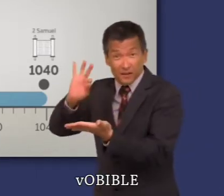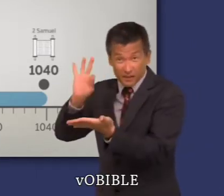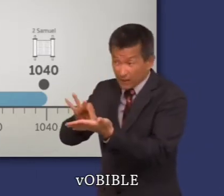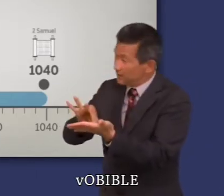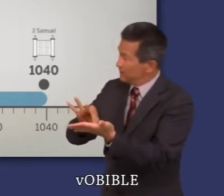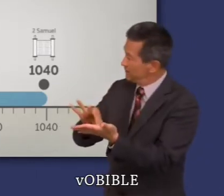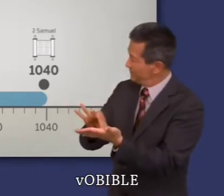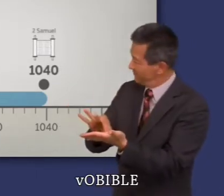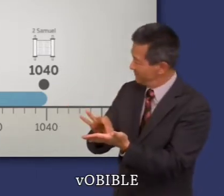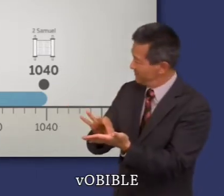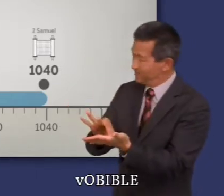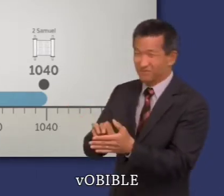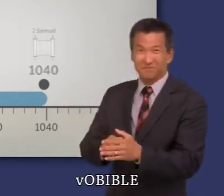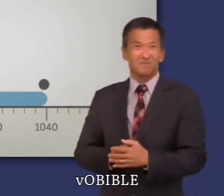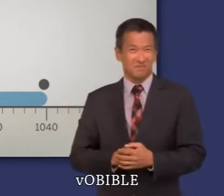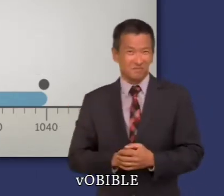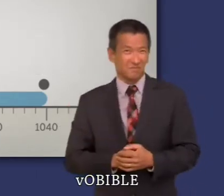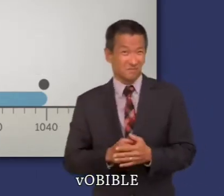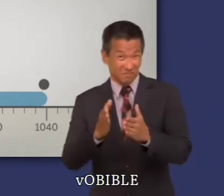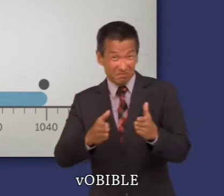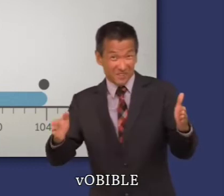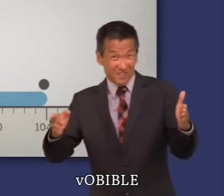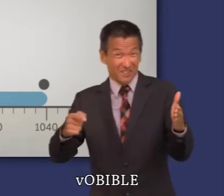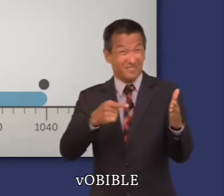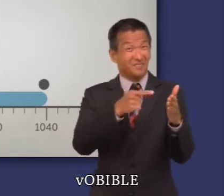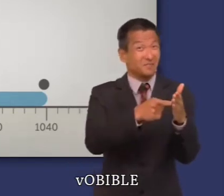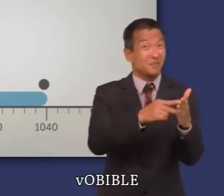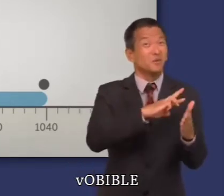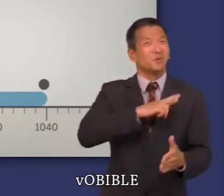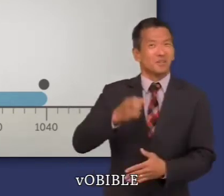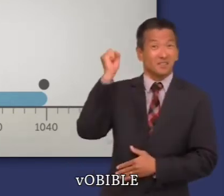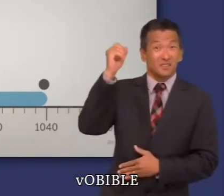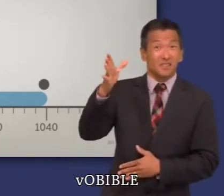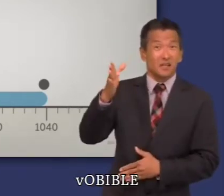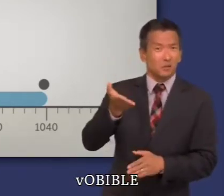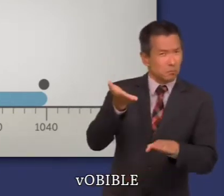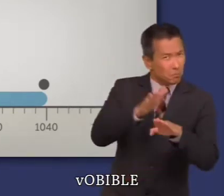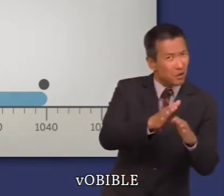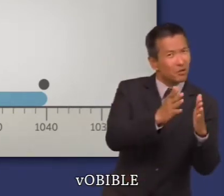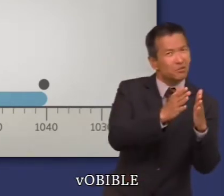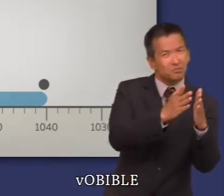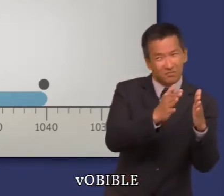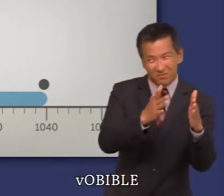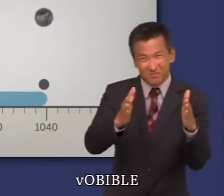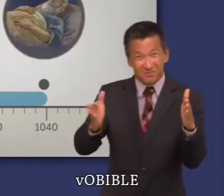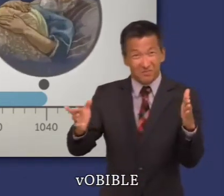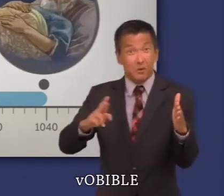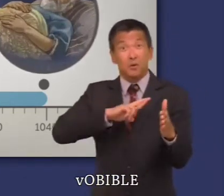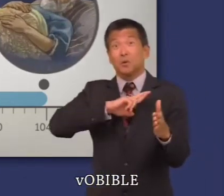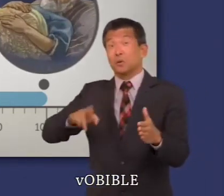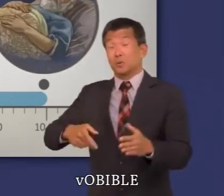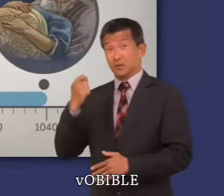laquelle la rédaction a été achevée. 2 Samuel commence peu de temps après la mort du roi Saül et se termine